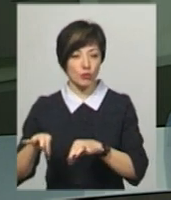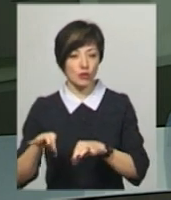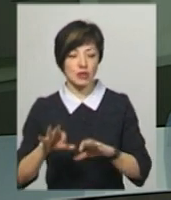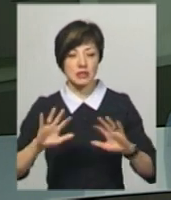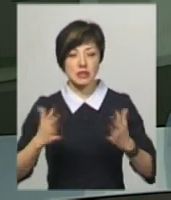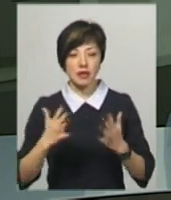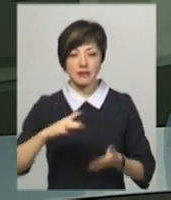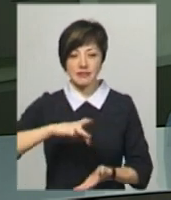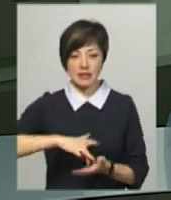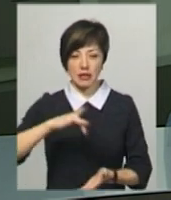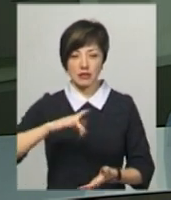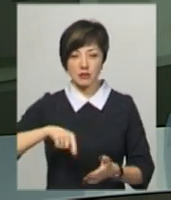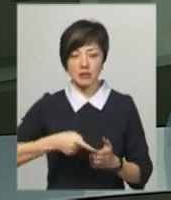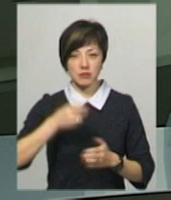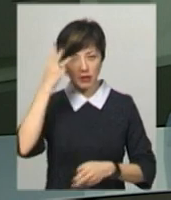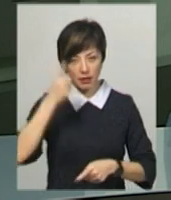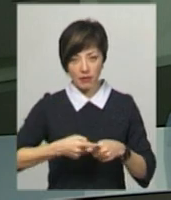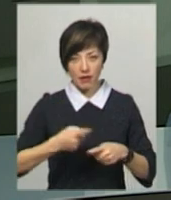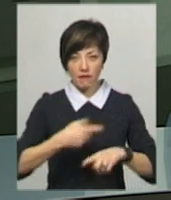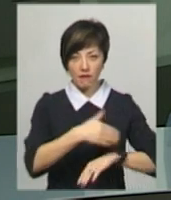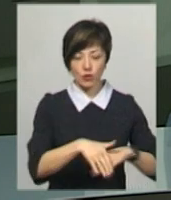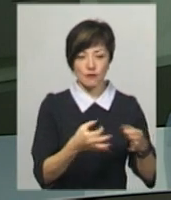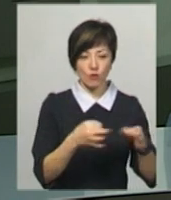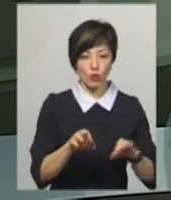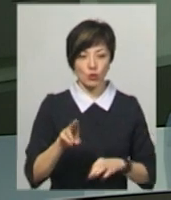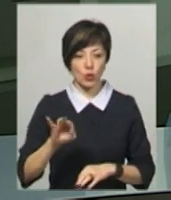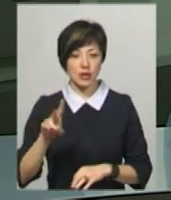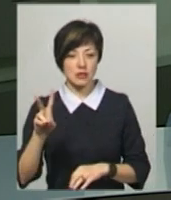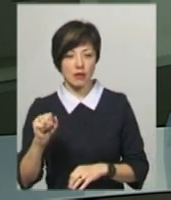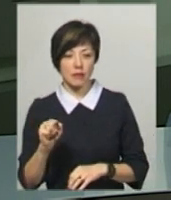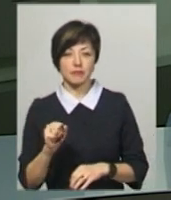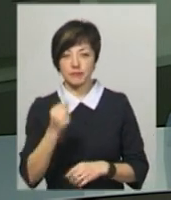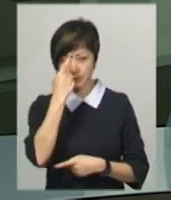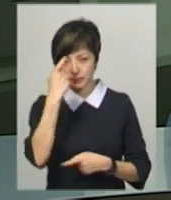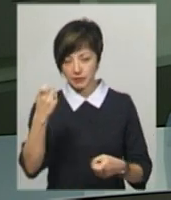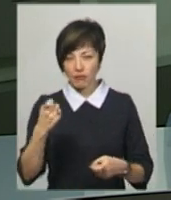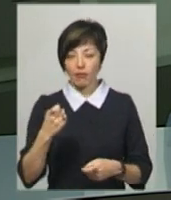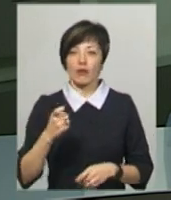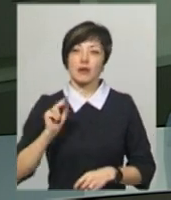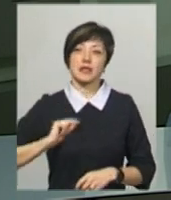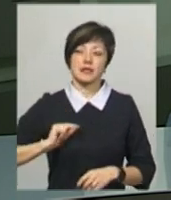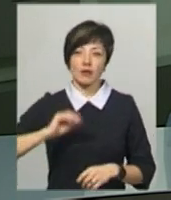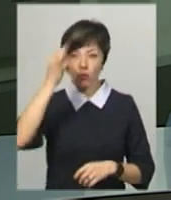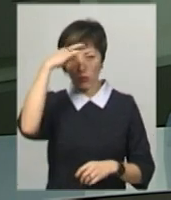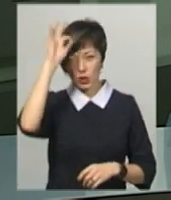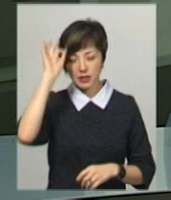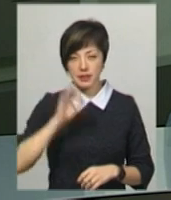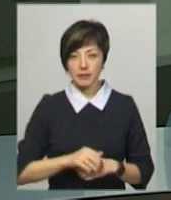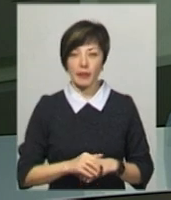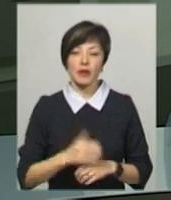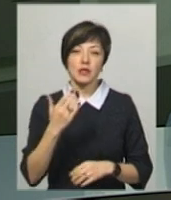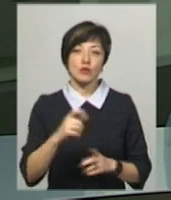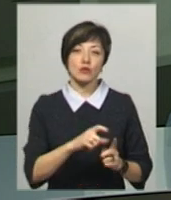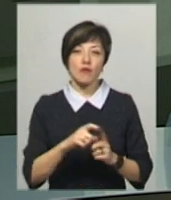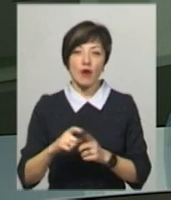що сталося в середмісті Хмельницького на перехресті вулиць Свободи та Подільська. Про це повідомив лейтенант патрульної поліції Сергій Кльоц. За його